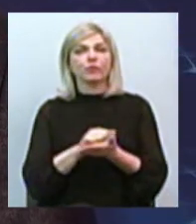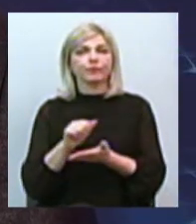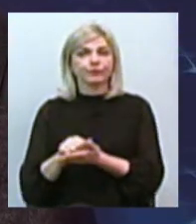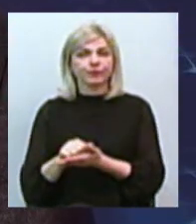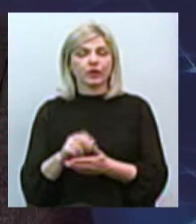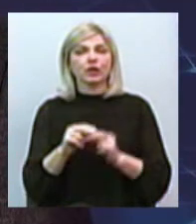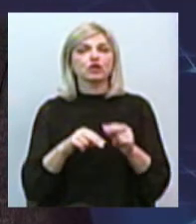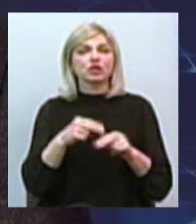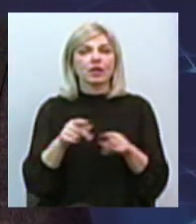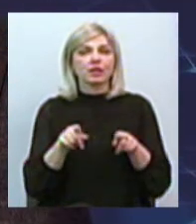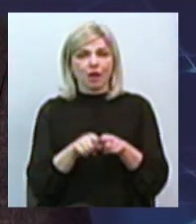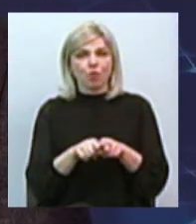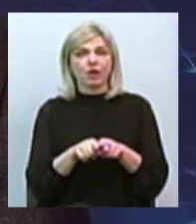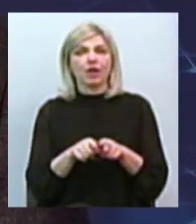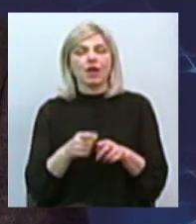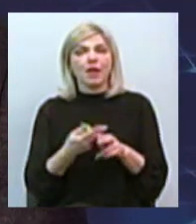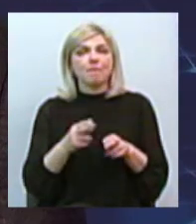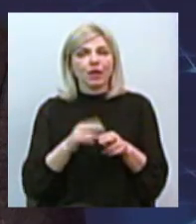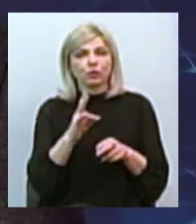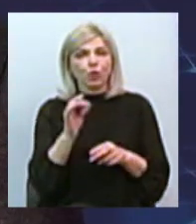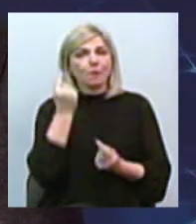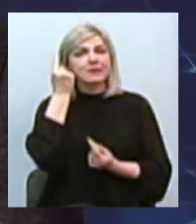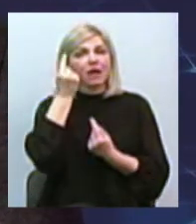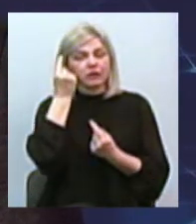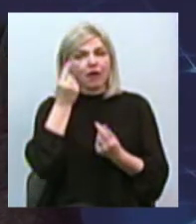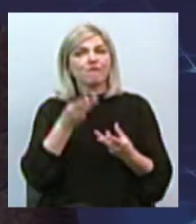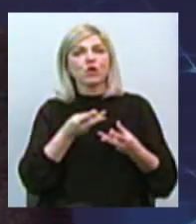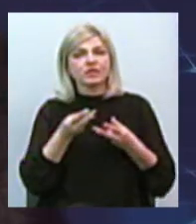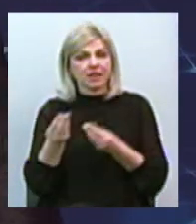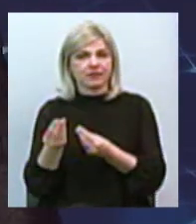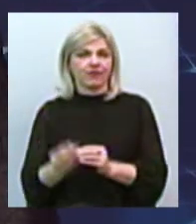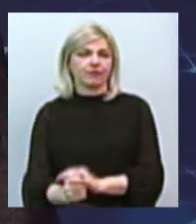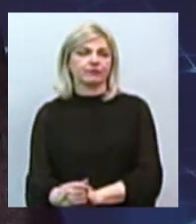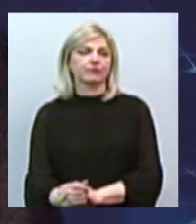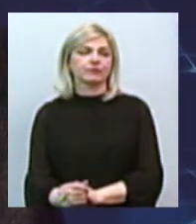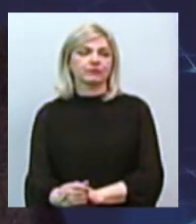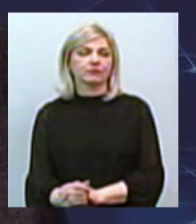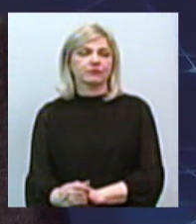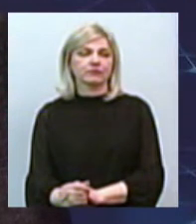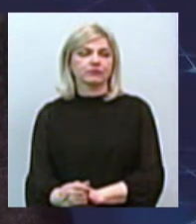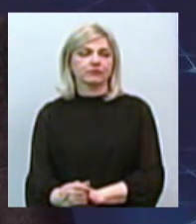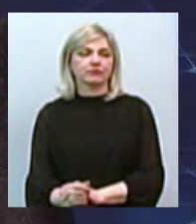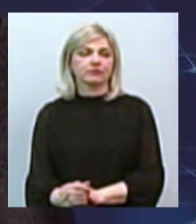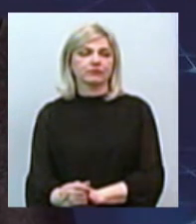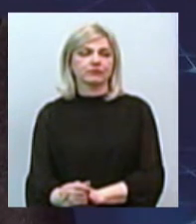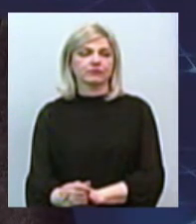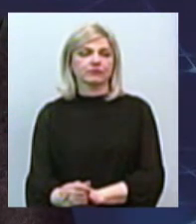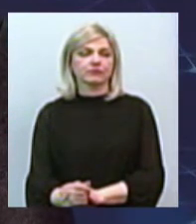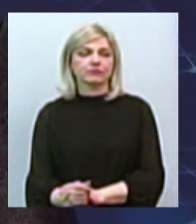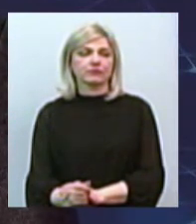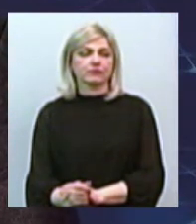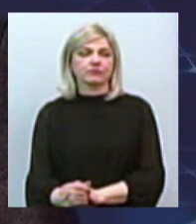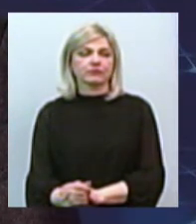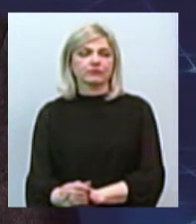через такое вот именно психологическое воздействие посредством вот этого огромного гиганта